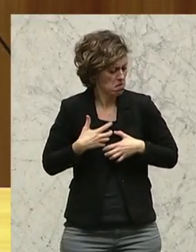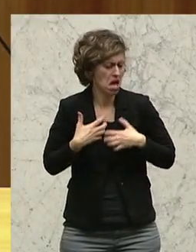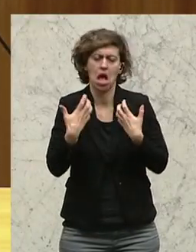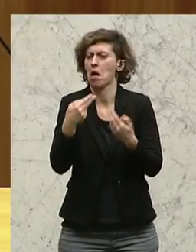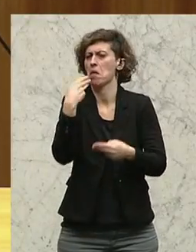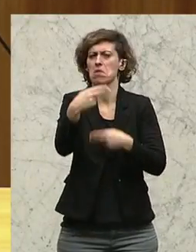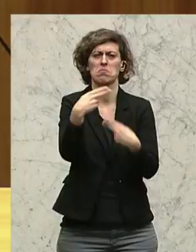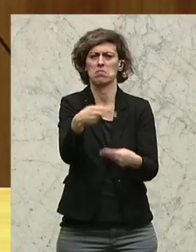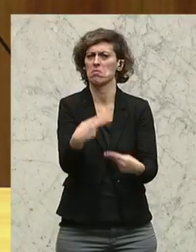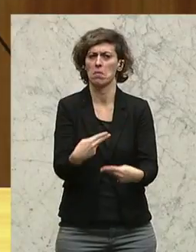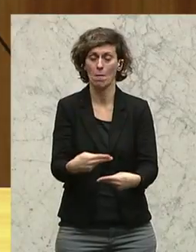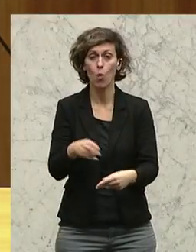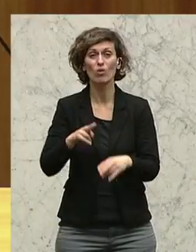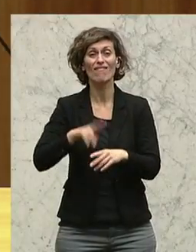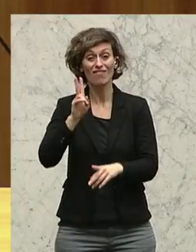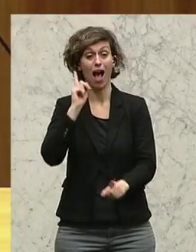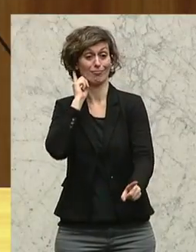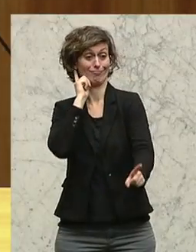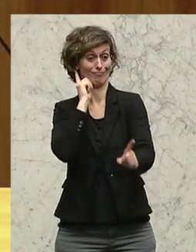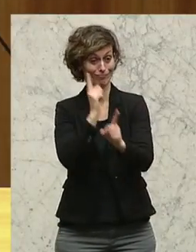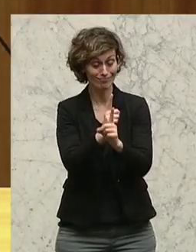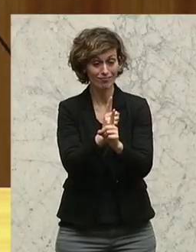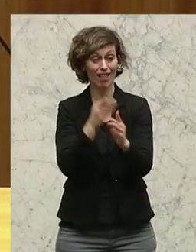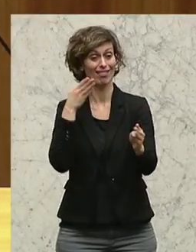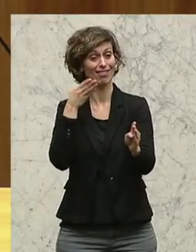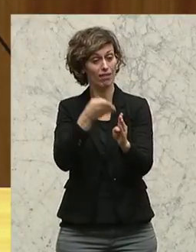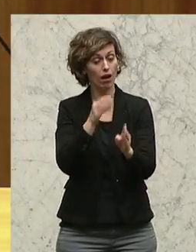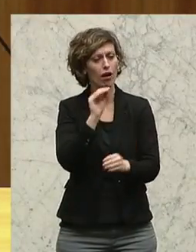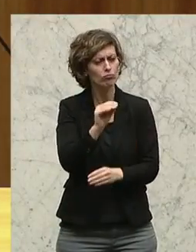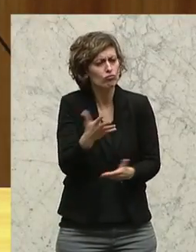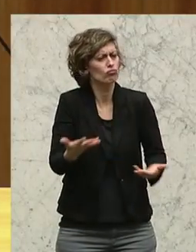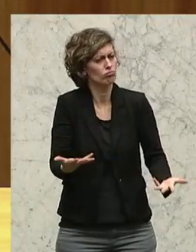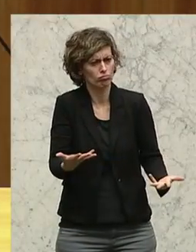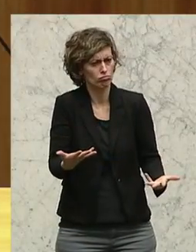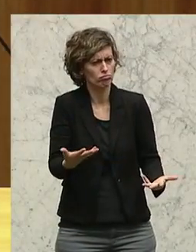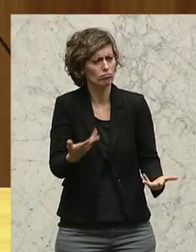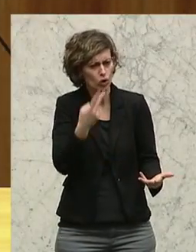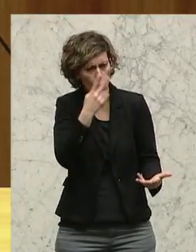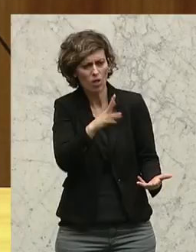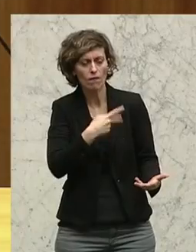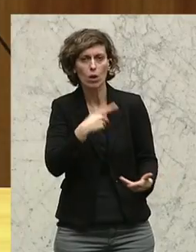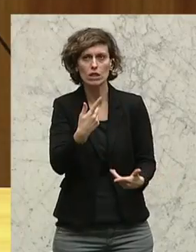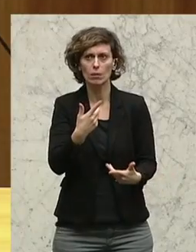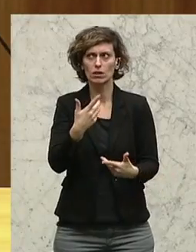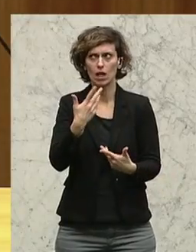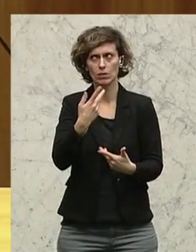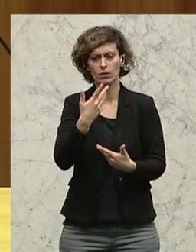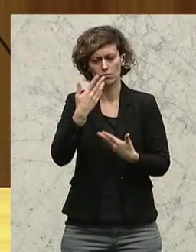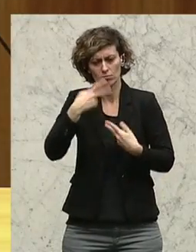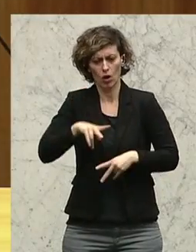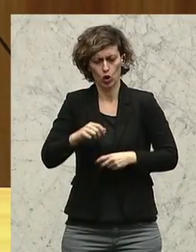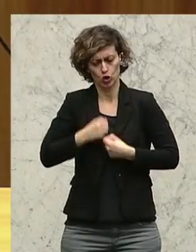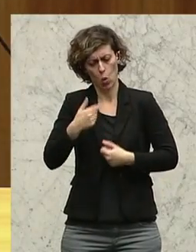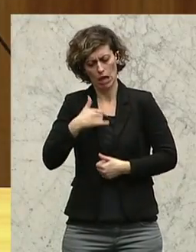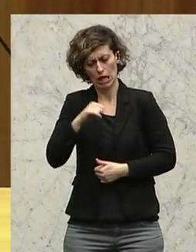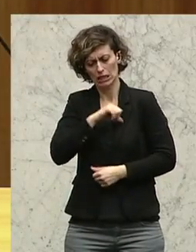werden und wenn man dann die Poster direkt darauf anspricht und sozusagen zur Verantwortung zielt, dann sind sie selber über sich entsetzt. Ich glaube, das